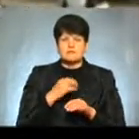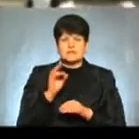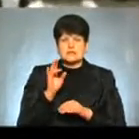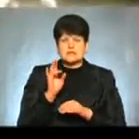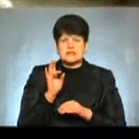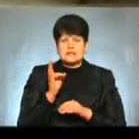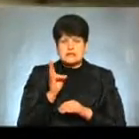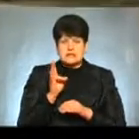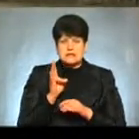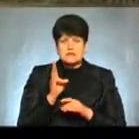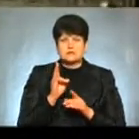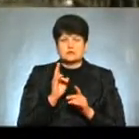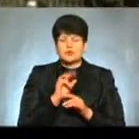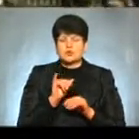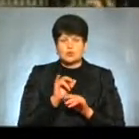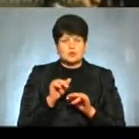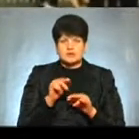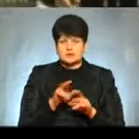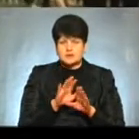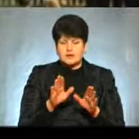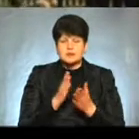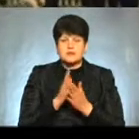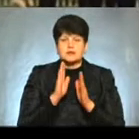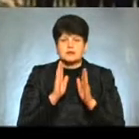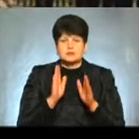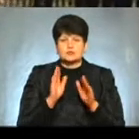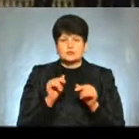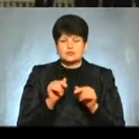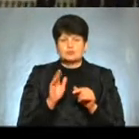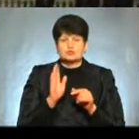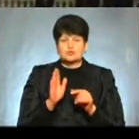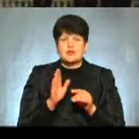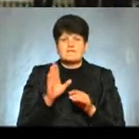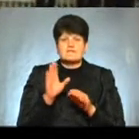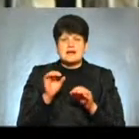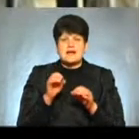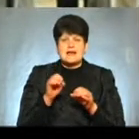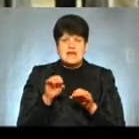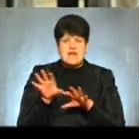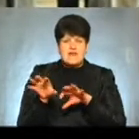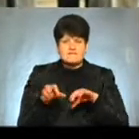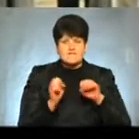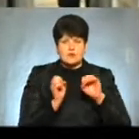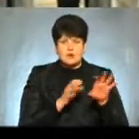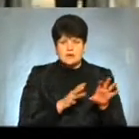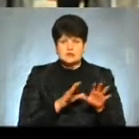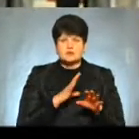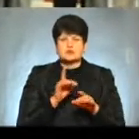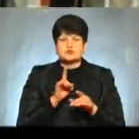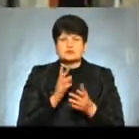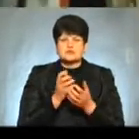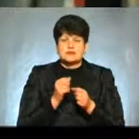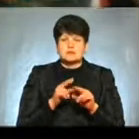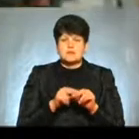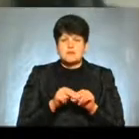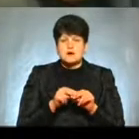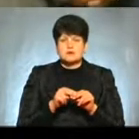Так, нікуди йти Маєте бути цього, бо буде евакуація йти Аби був паспорт, а